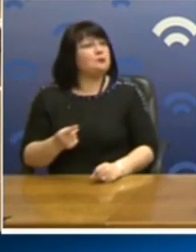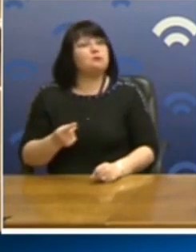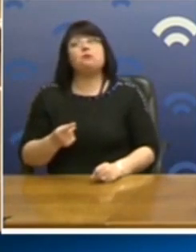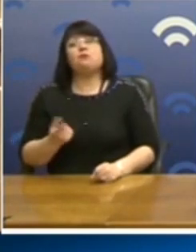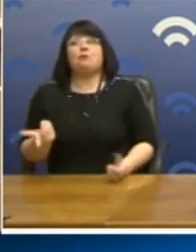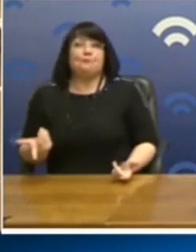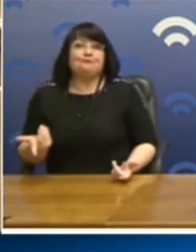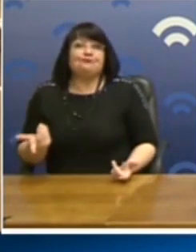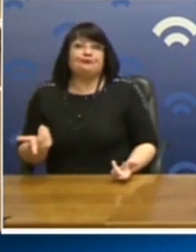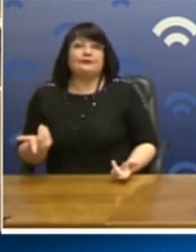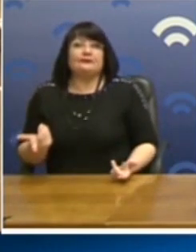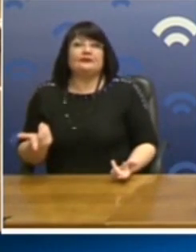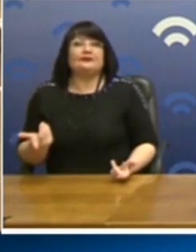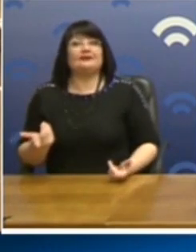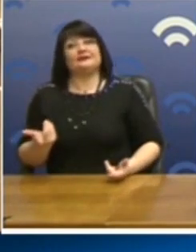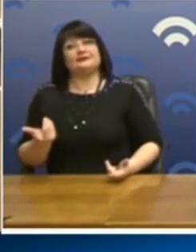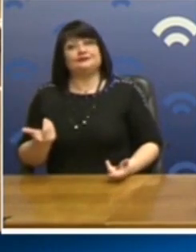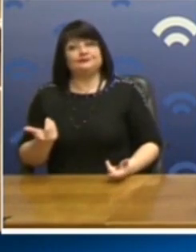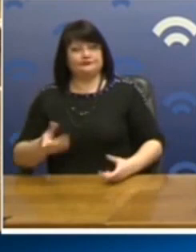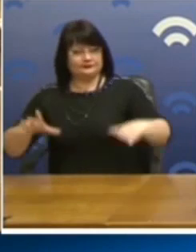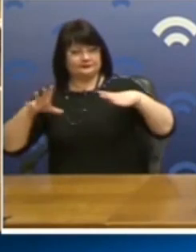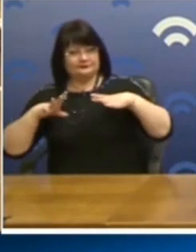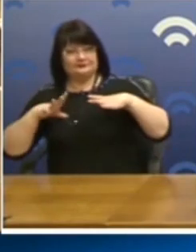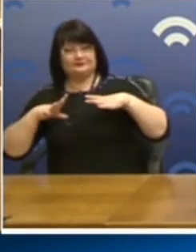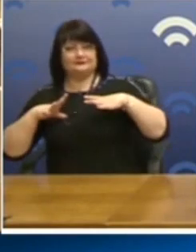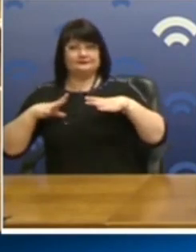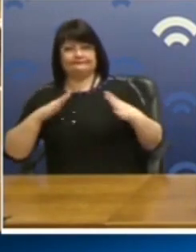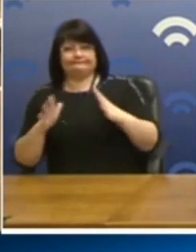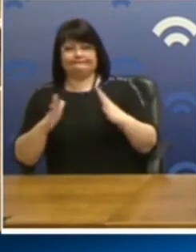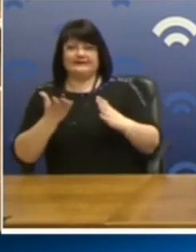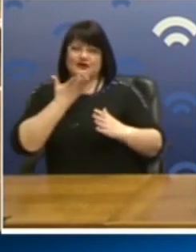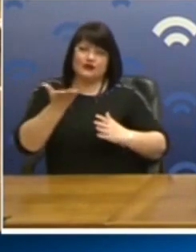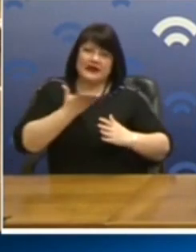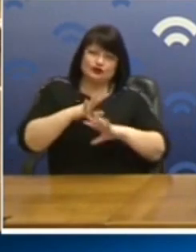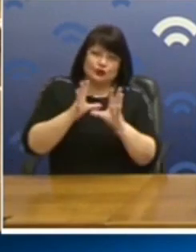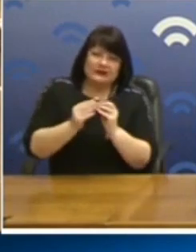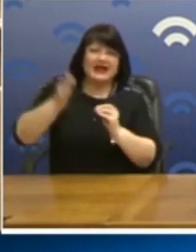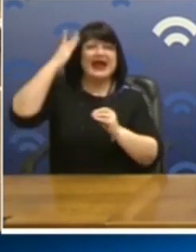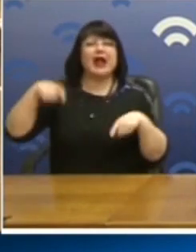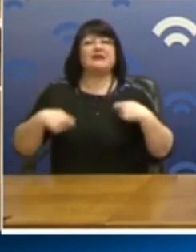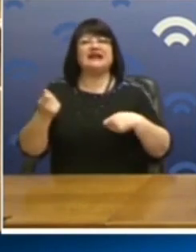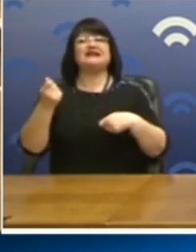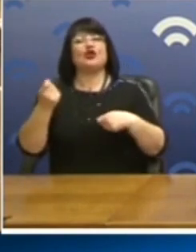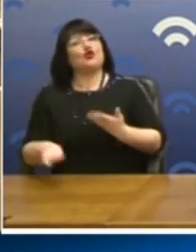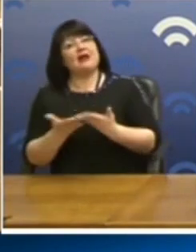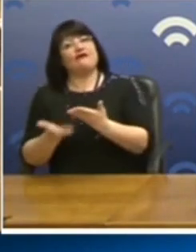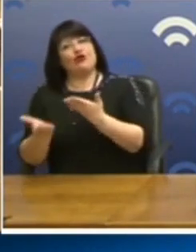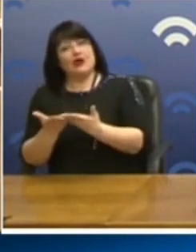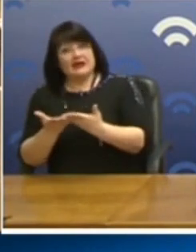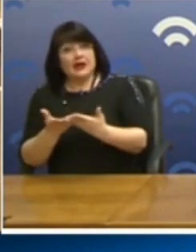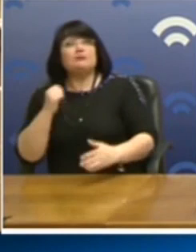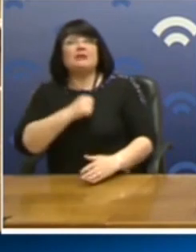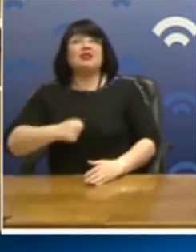δημοσιονομική χαλάρωση για να στηριχτεί βεβαίως η καπιταλιστική οικονομία, δυστυχώς θα την